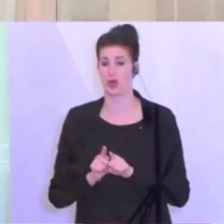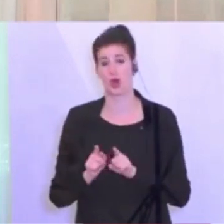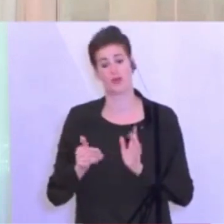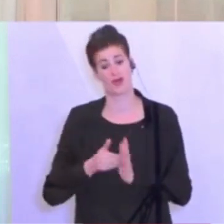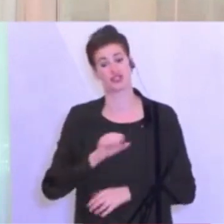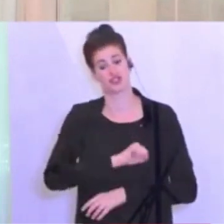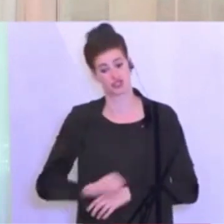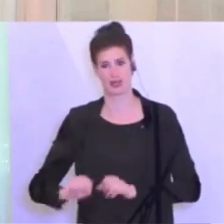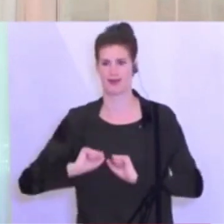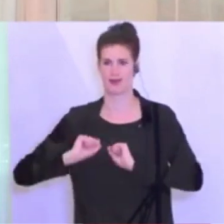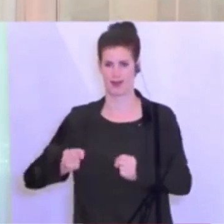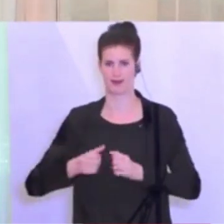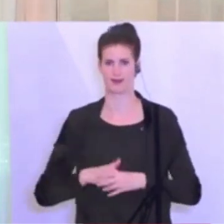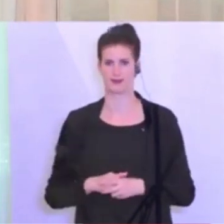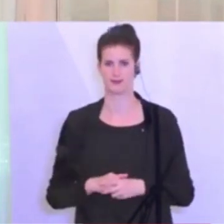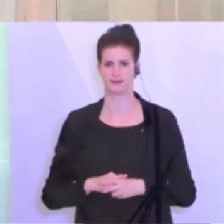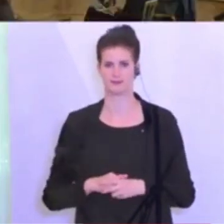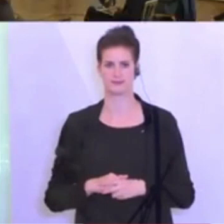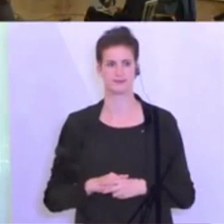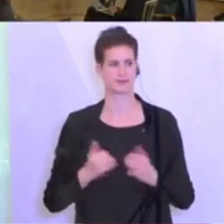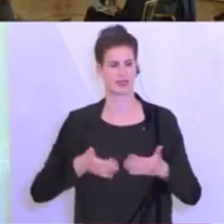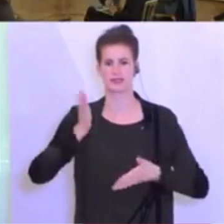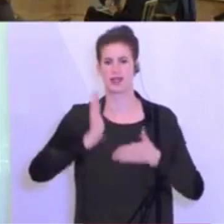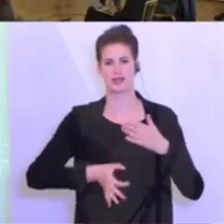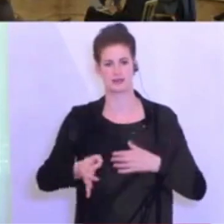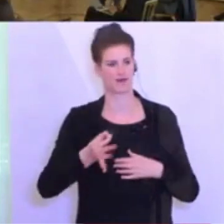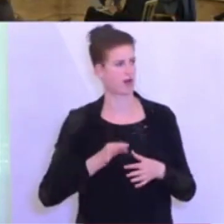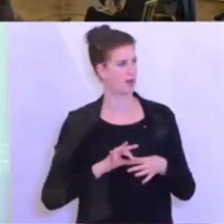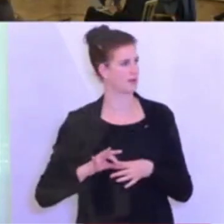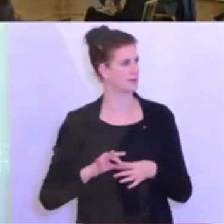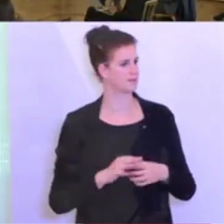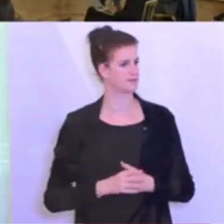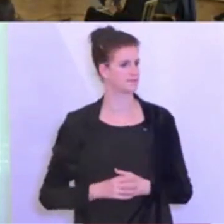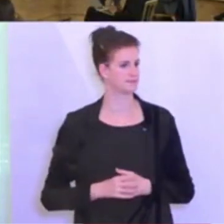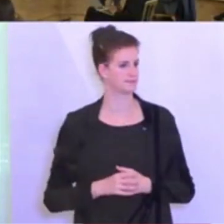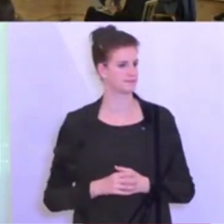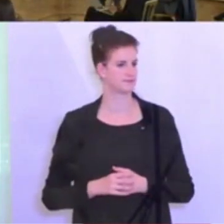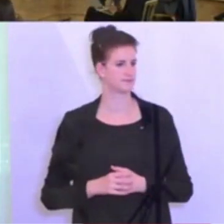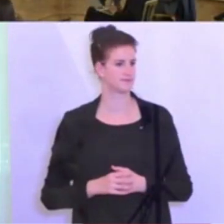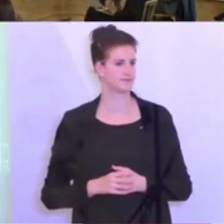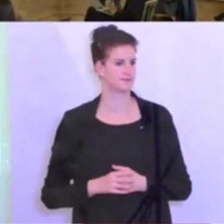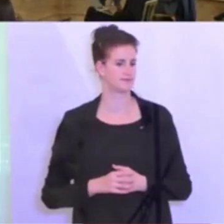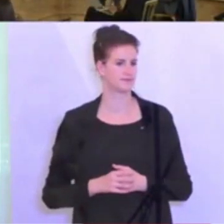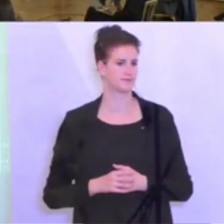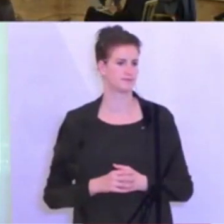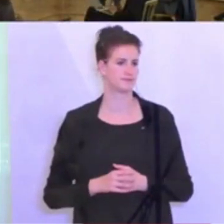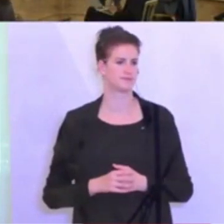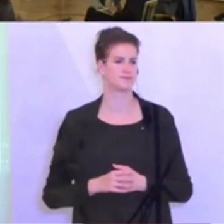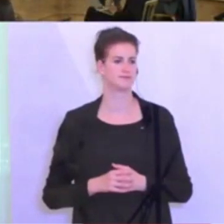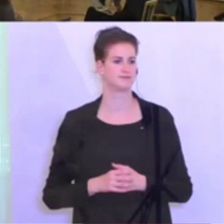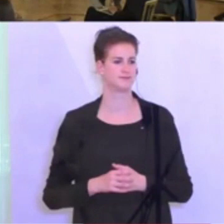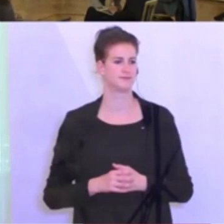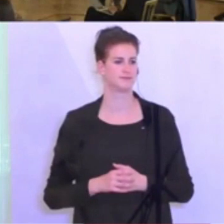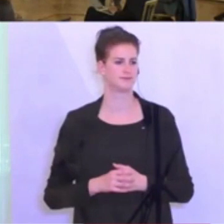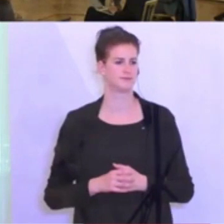dass wir schnell reagieren. Vielen dann die letzte Frage von AKTV. Herr Adil, bitte. Mein Name ist